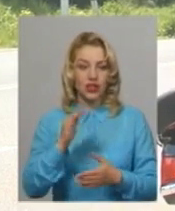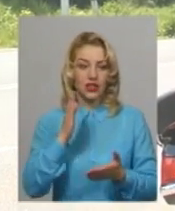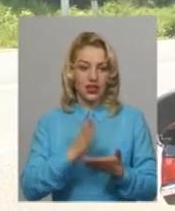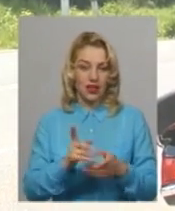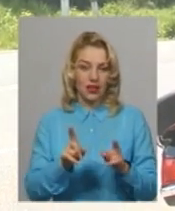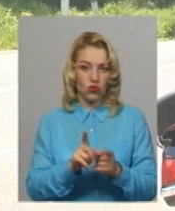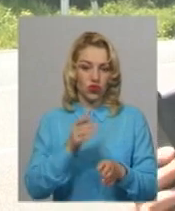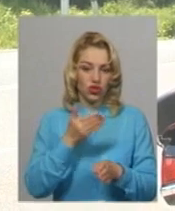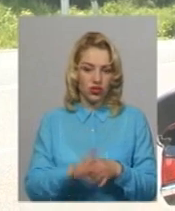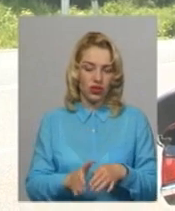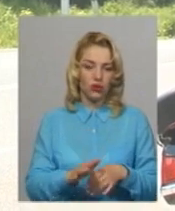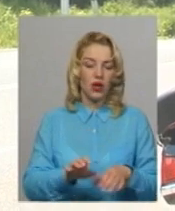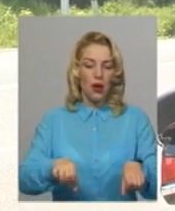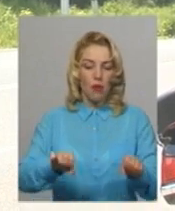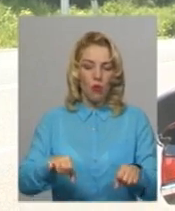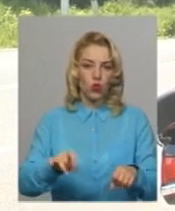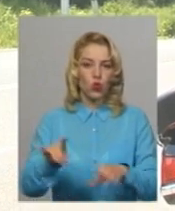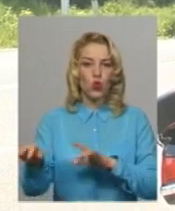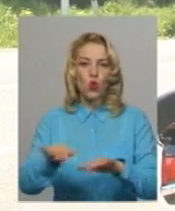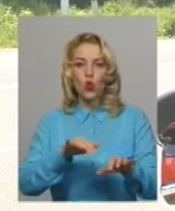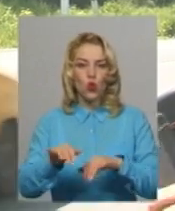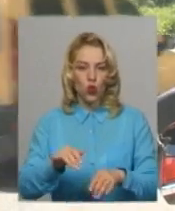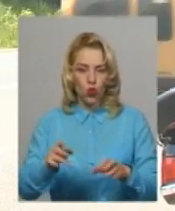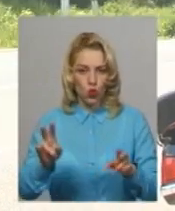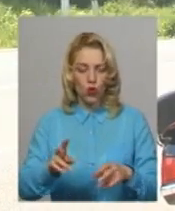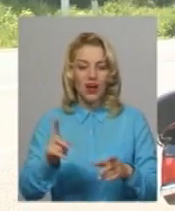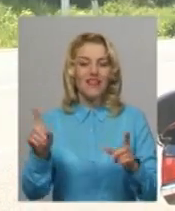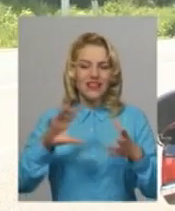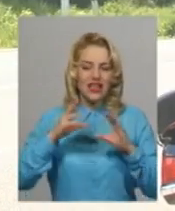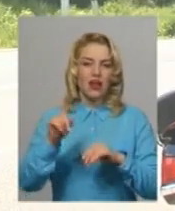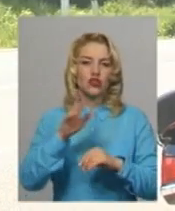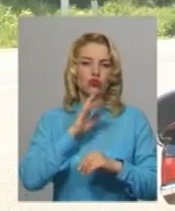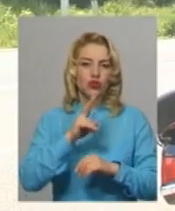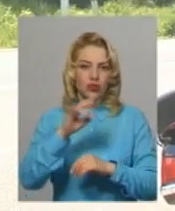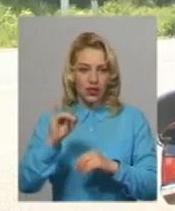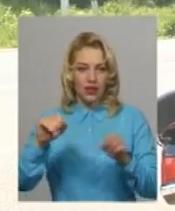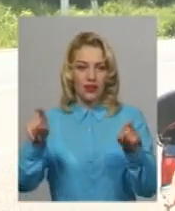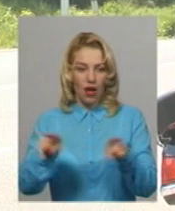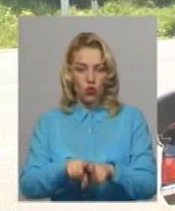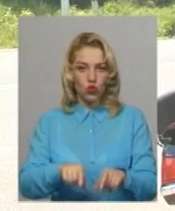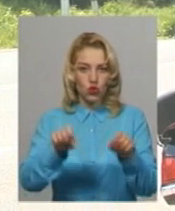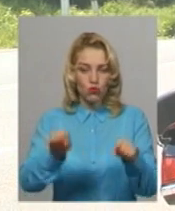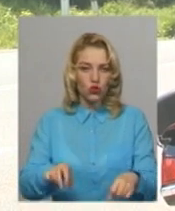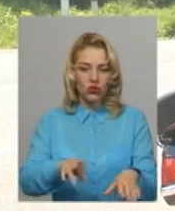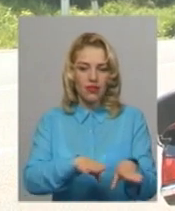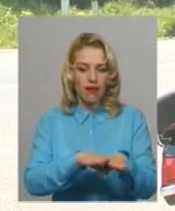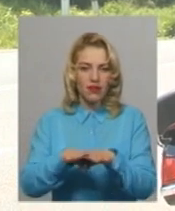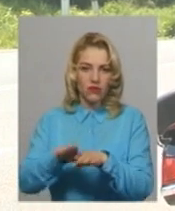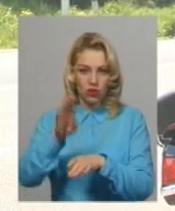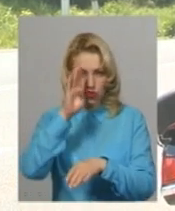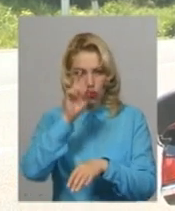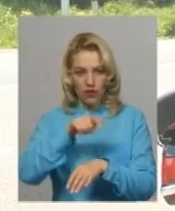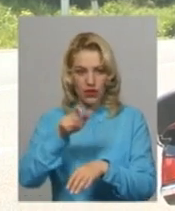байкерського руху, частиною моторуху. Взагалі, що вони можуть також на рівні з чоловіками